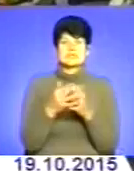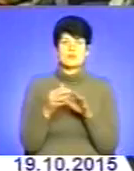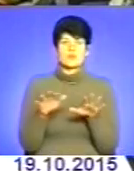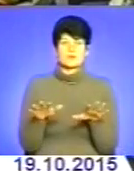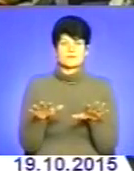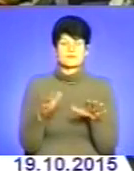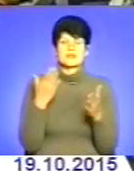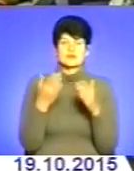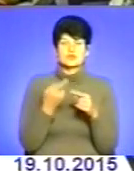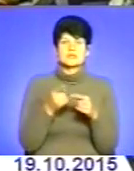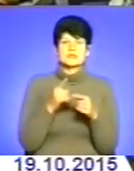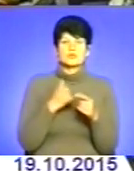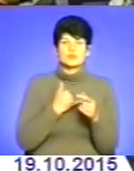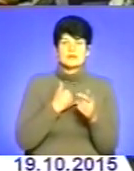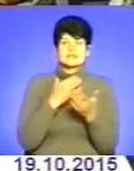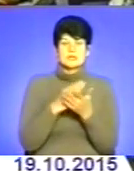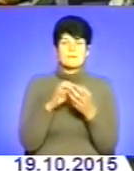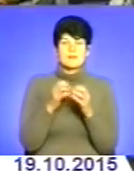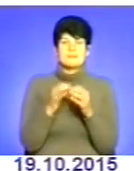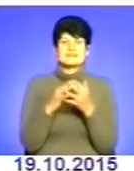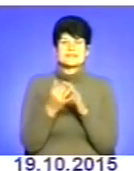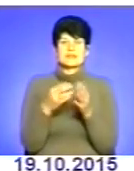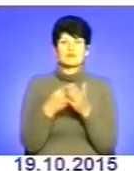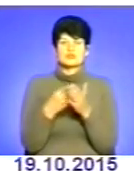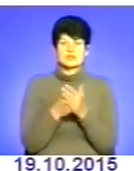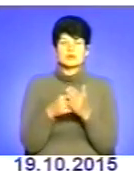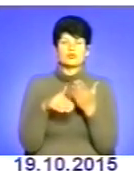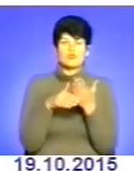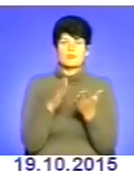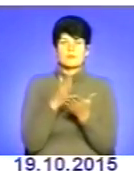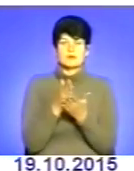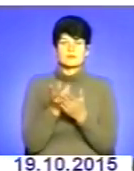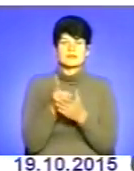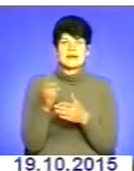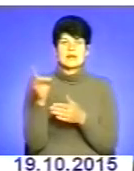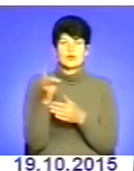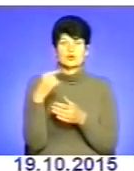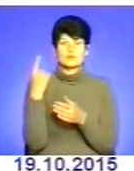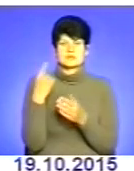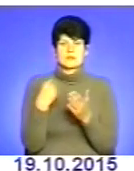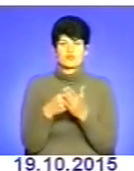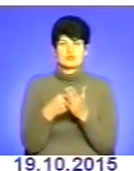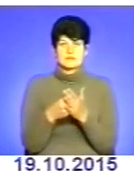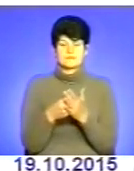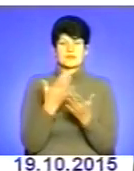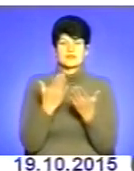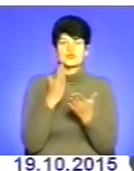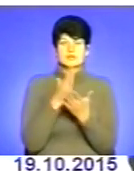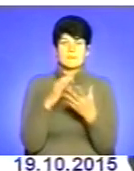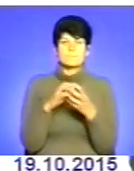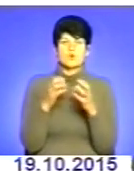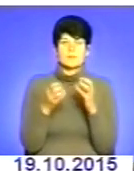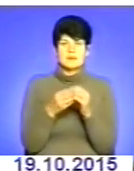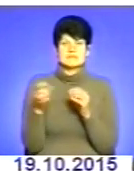Якщо в нас є проблема з сільськими бюджетами, на допомогу повинен прийти районний обласний бюджет Якщо є проблема з